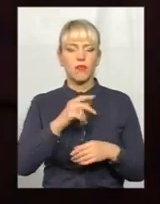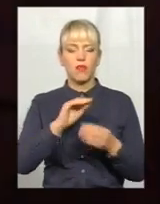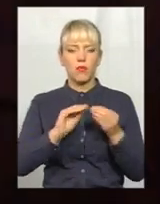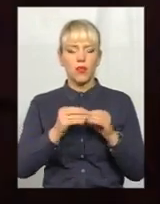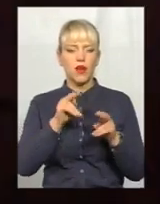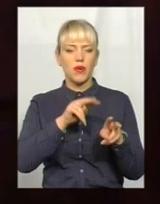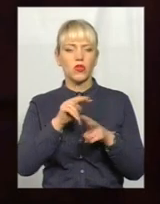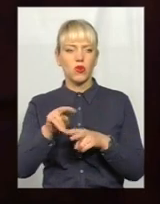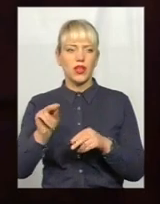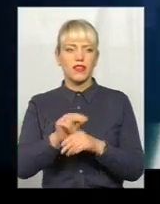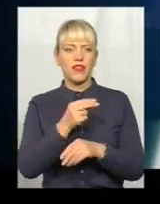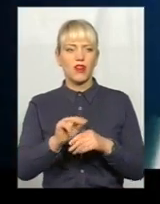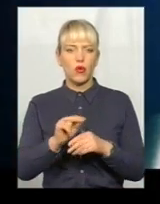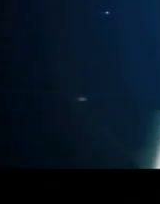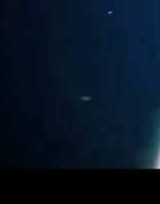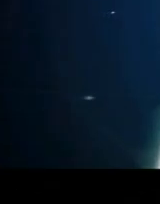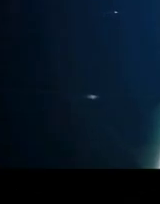хворих впоратись не можуть.